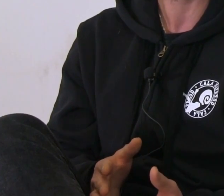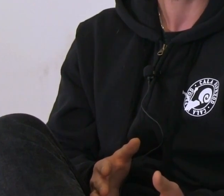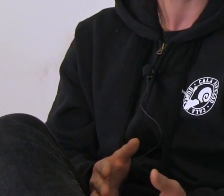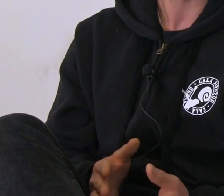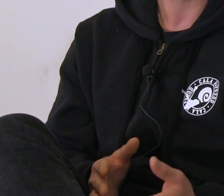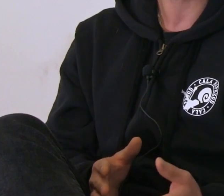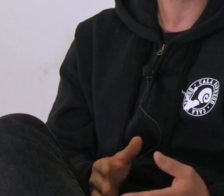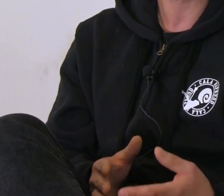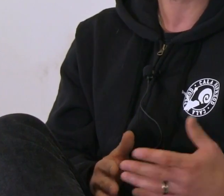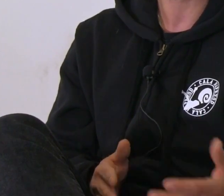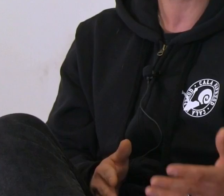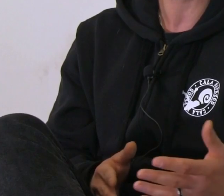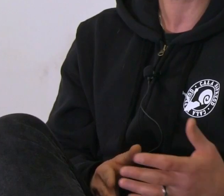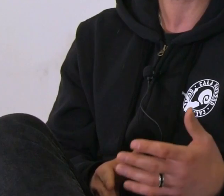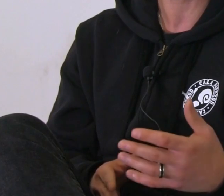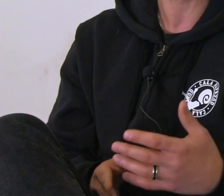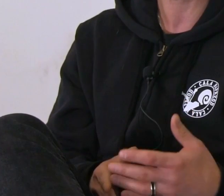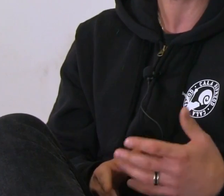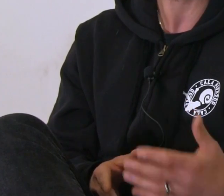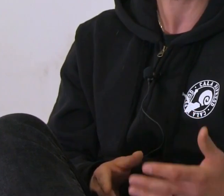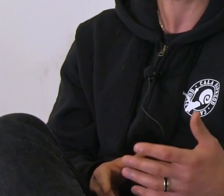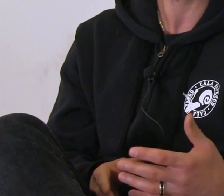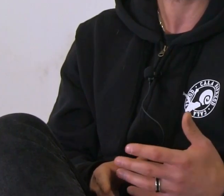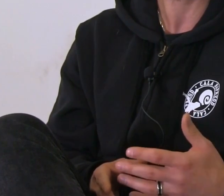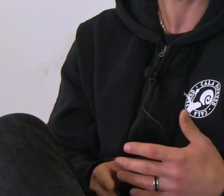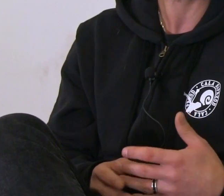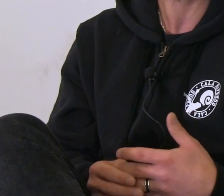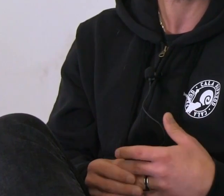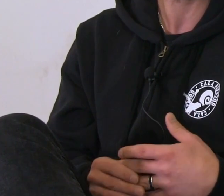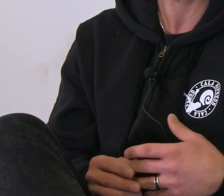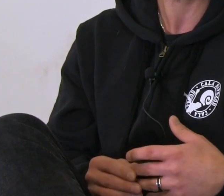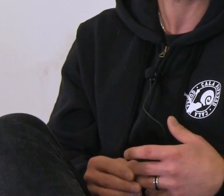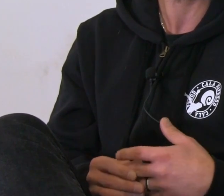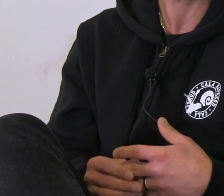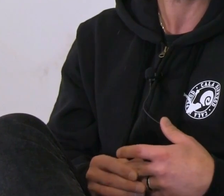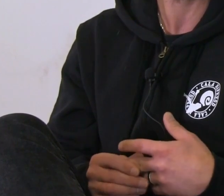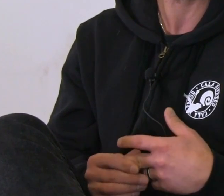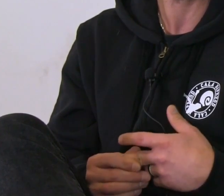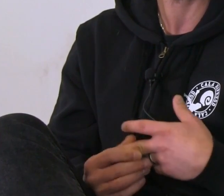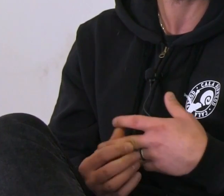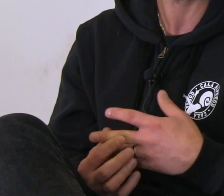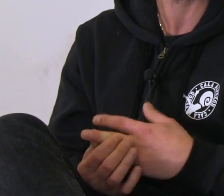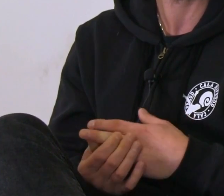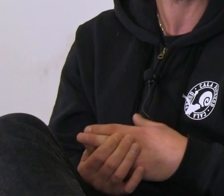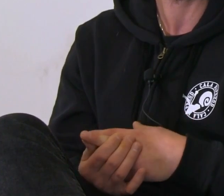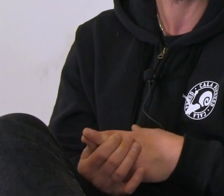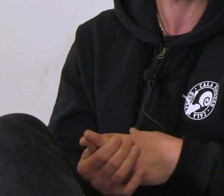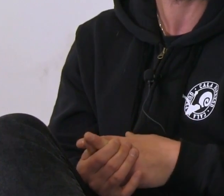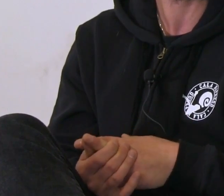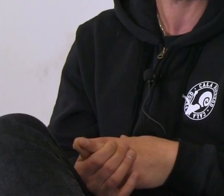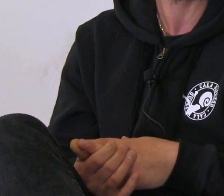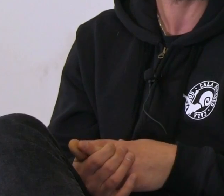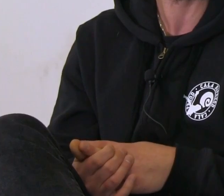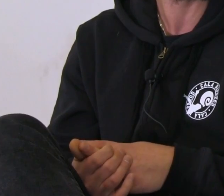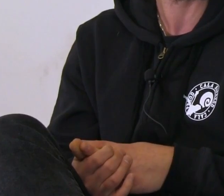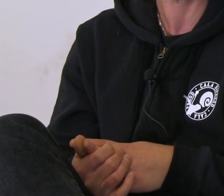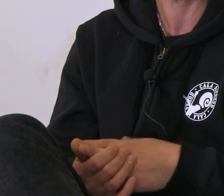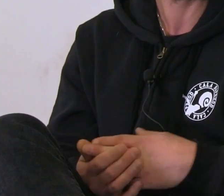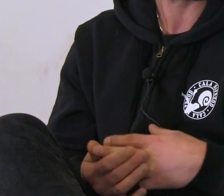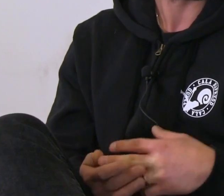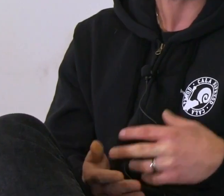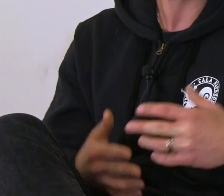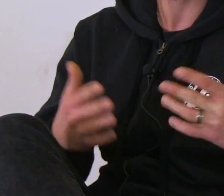właśnie w takich wielkich organizacjach, które masowo pomagają wszystkim, bo tam jesteś jednak jakoś zunifikowany zarówno jako odbiorca, jak i ten